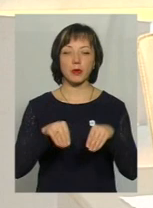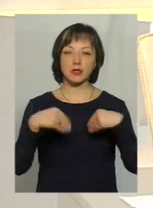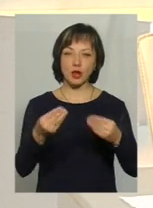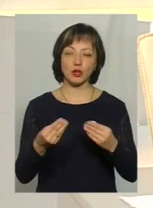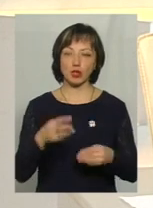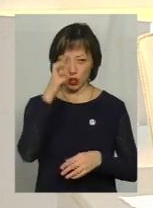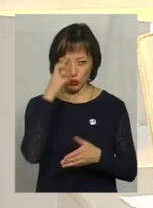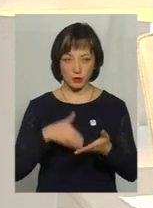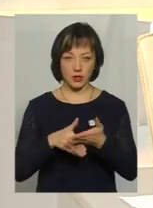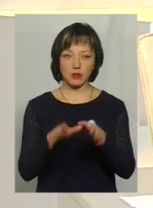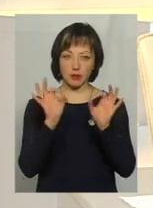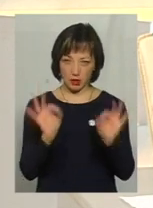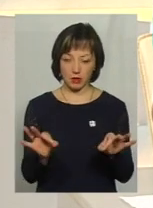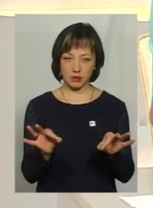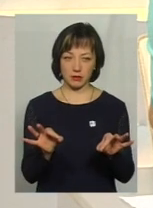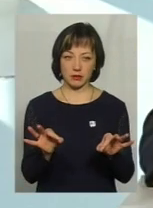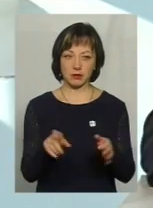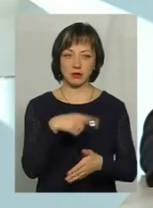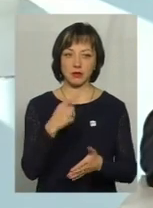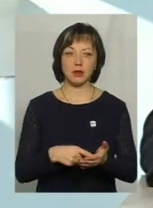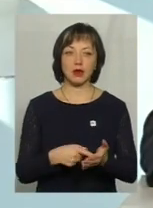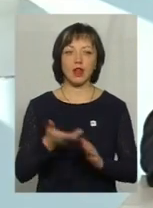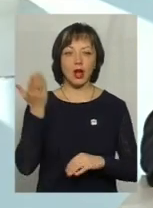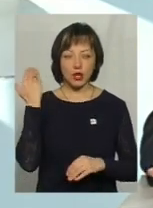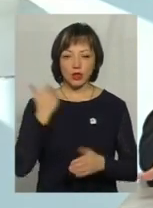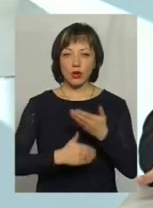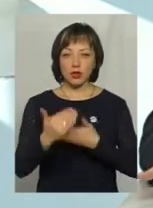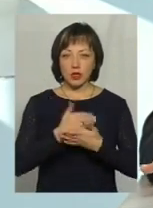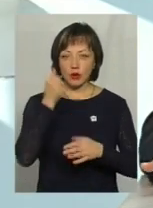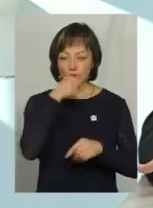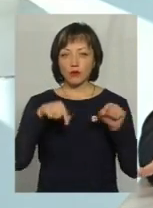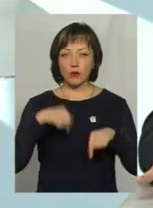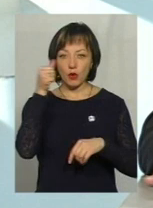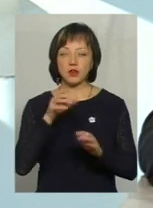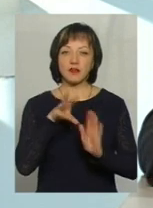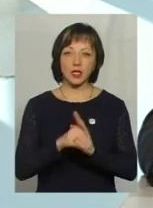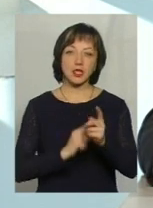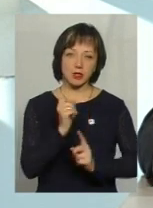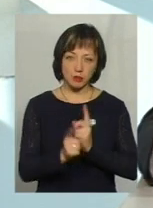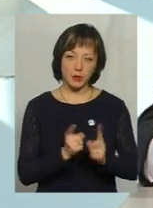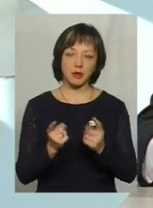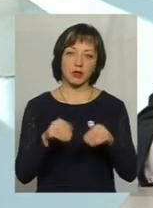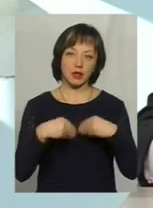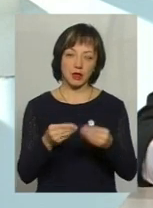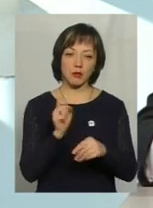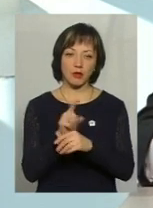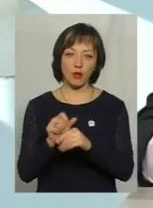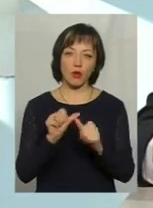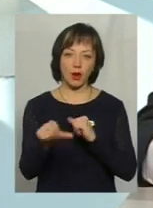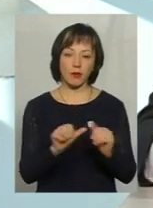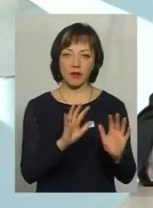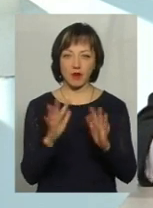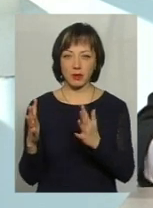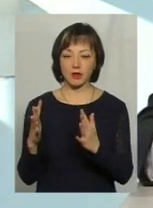субсидій. Раніше, протягом останнього року, в цьому році також внесні зміни і надані повноваження в окремих